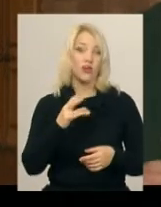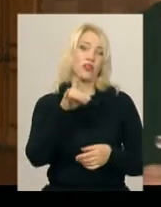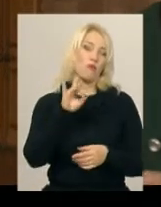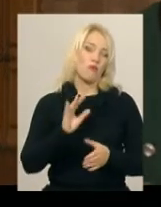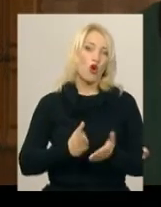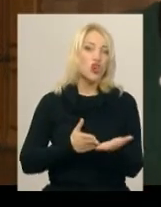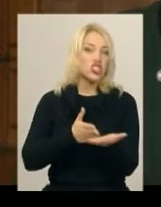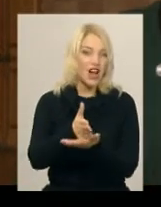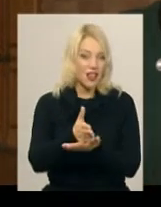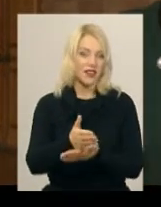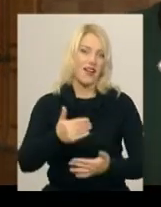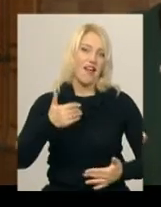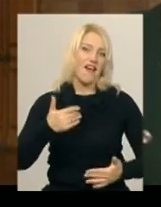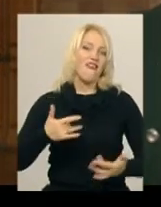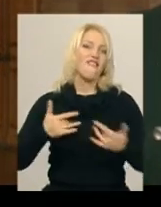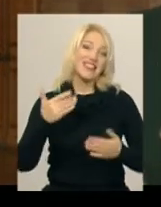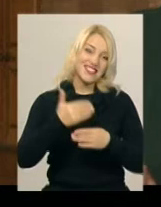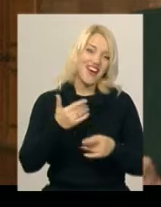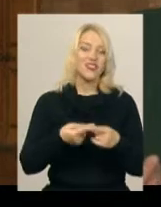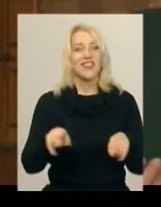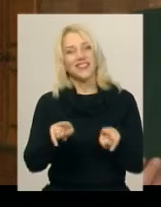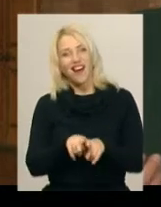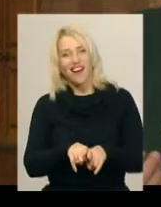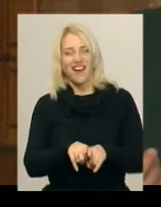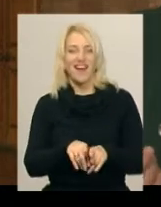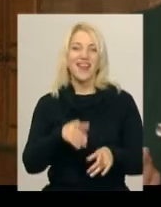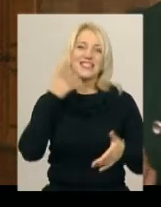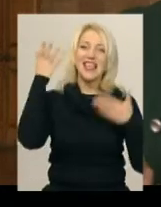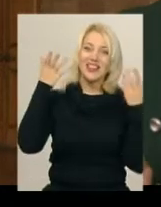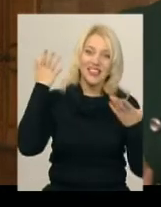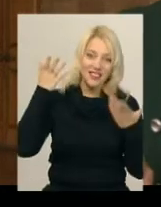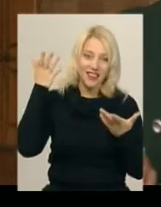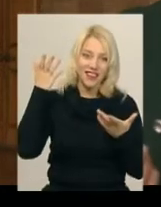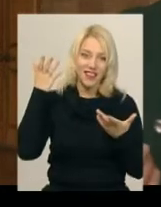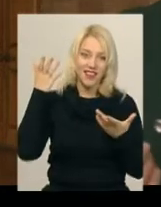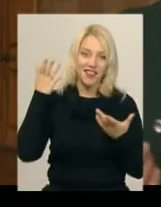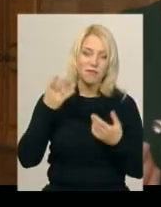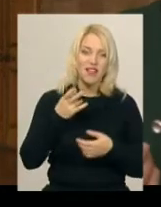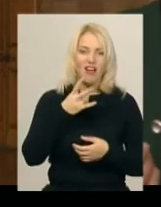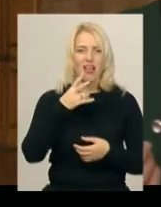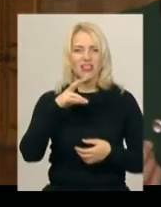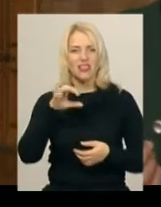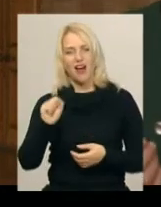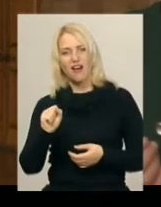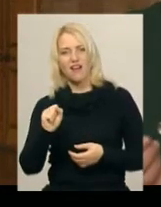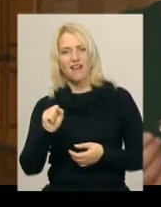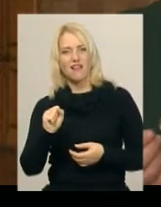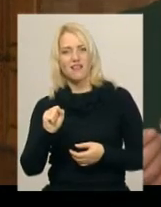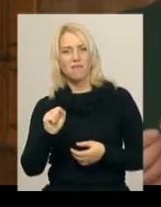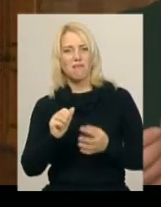вистави, це така, знаєте, сатира на міщанські